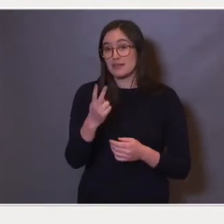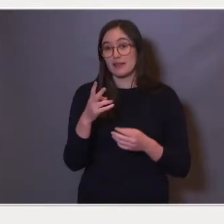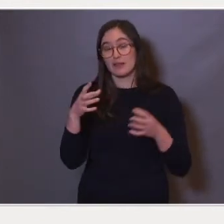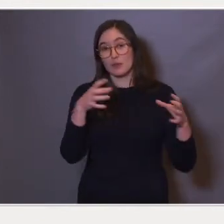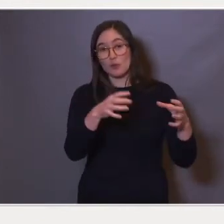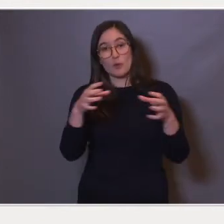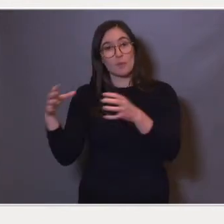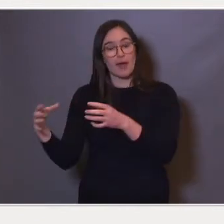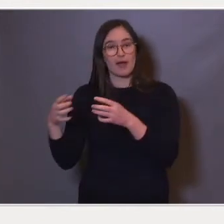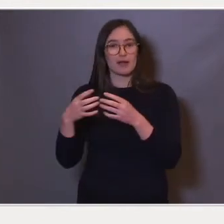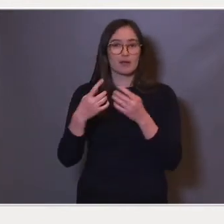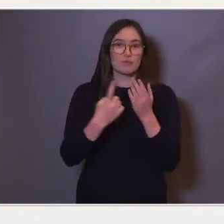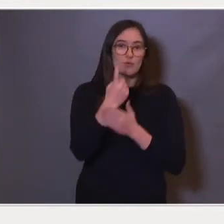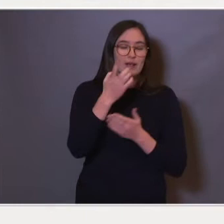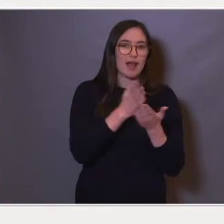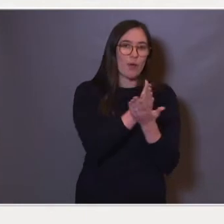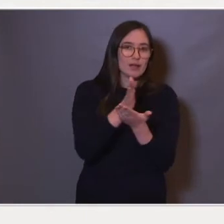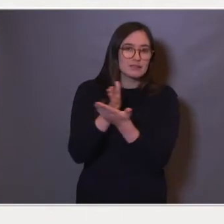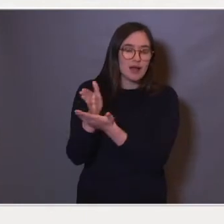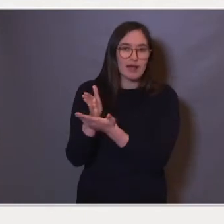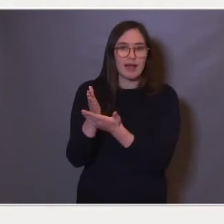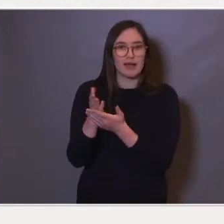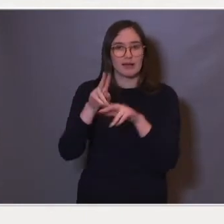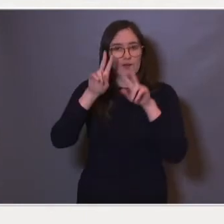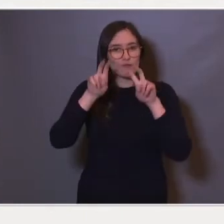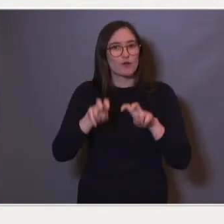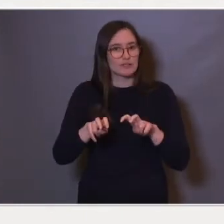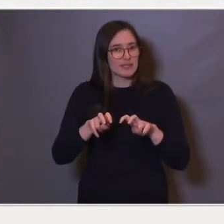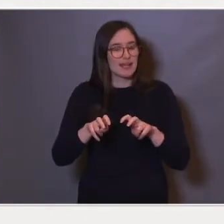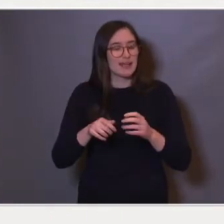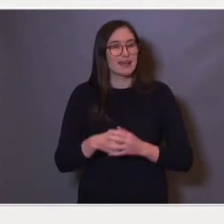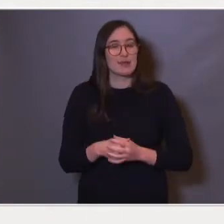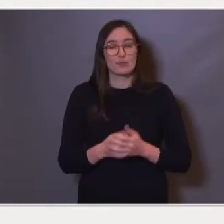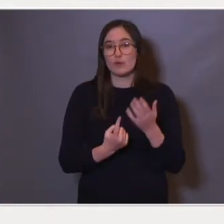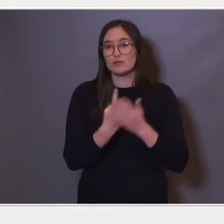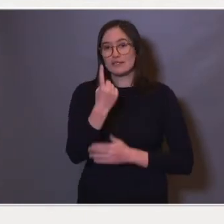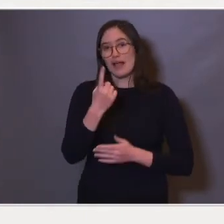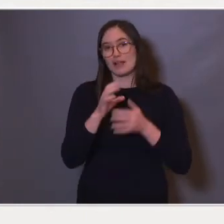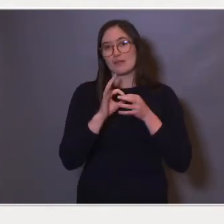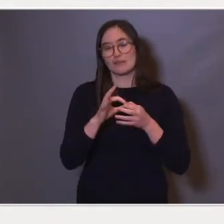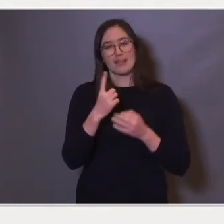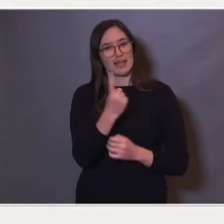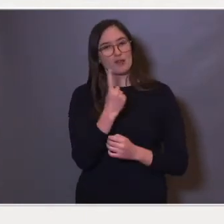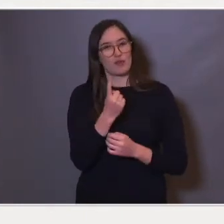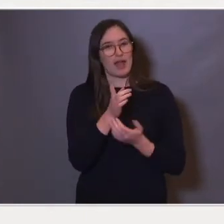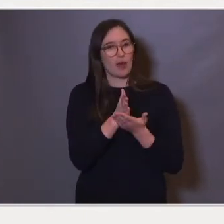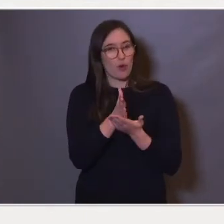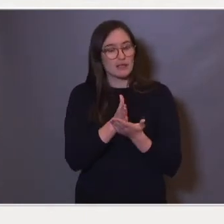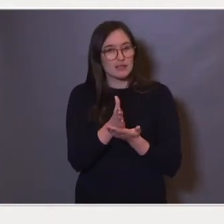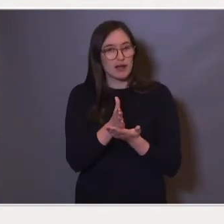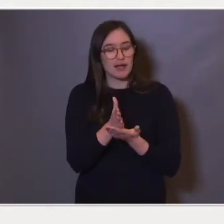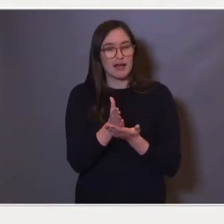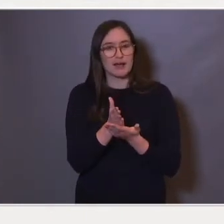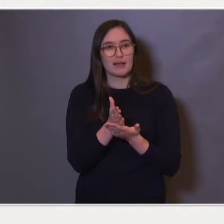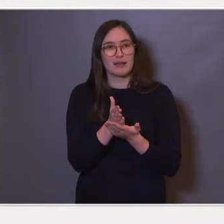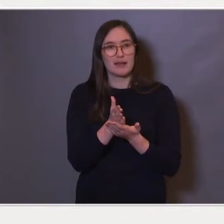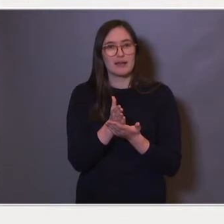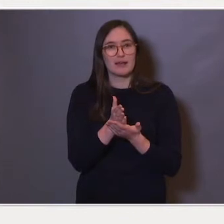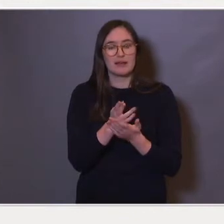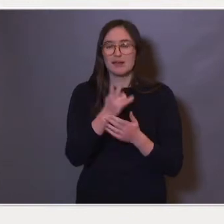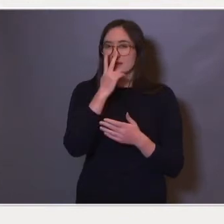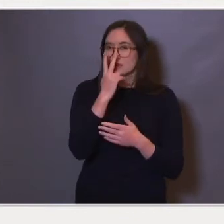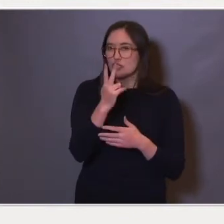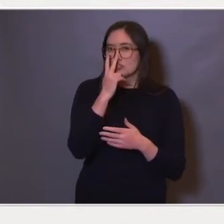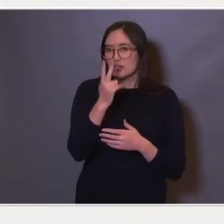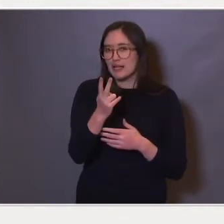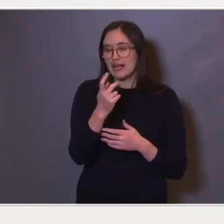mulige årsaker hva som finnes av forskning, og særlig når det gjelder det vi har kalt individuelle årsaker, er det sannsynlig at